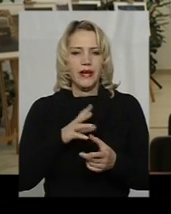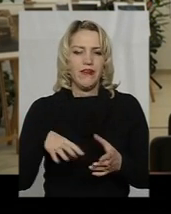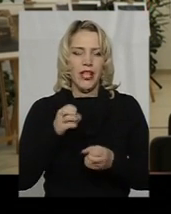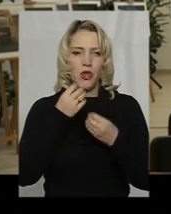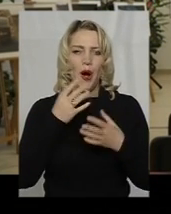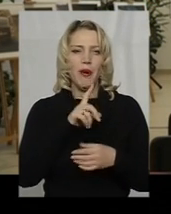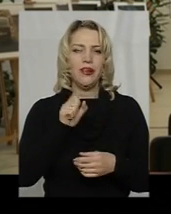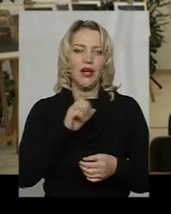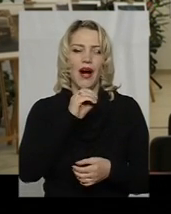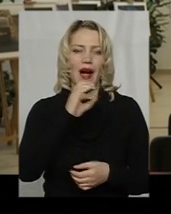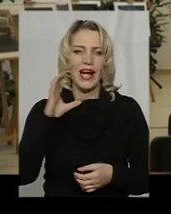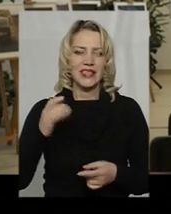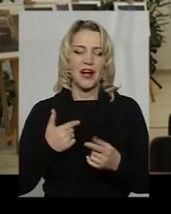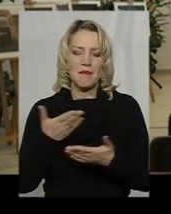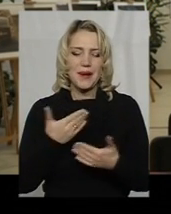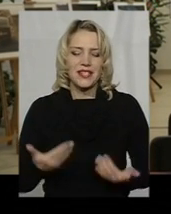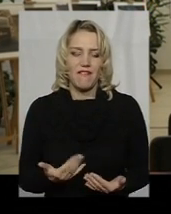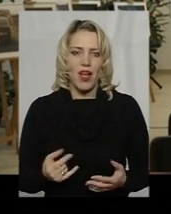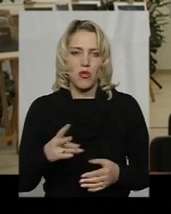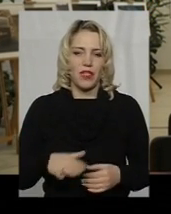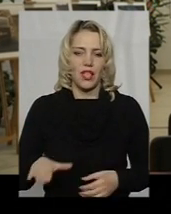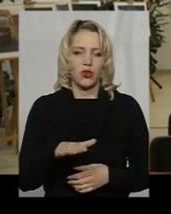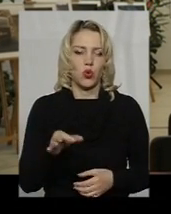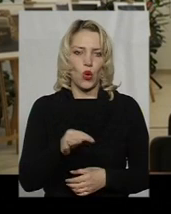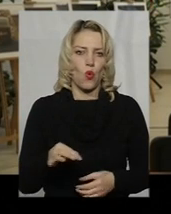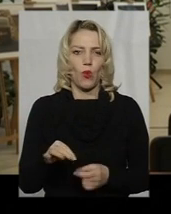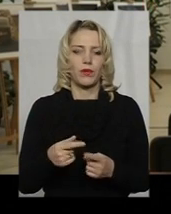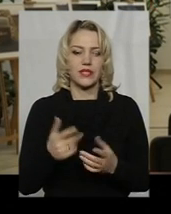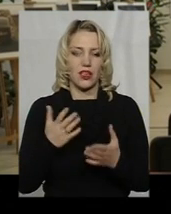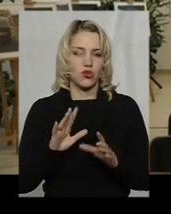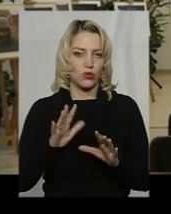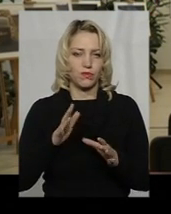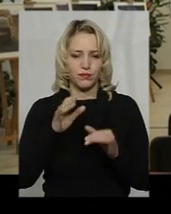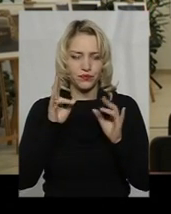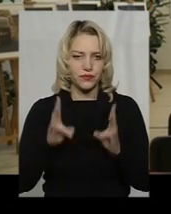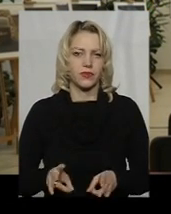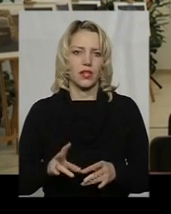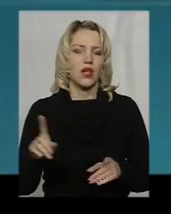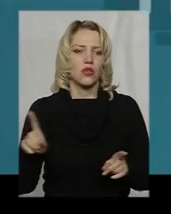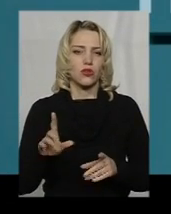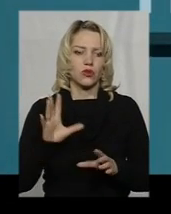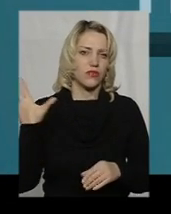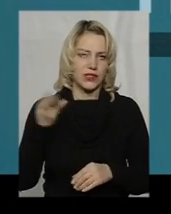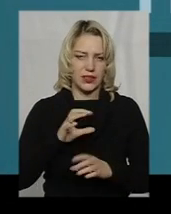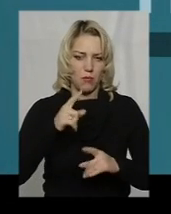Тому що ми живемо в межах області. І якщо яка ситуація виникнена, то не тільки нам буде погано, але й там впливні світу.